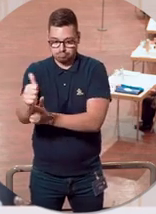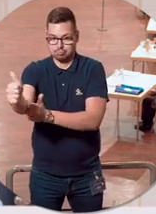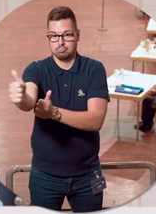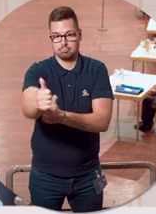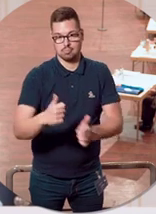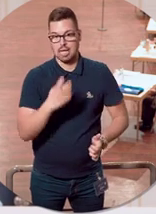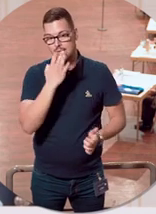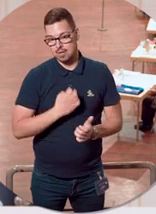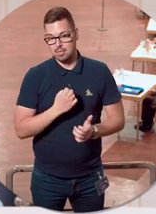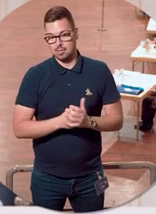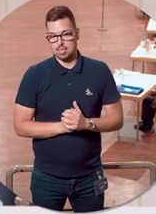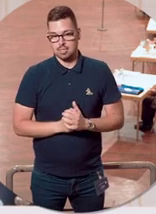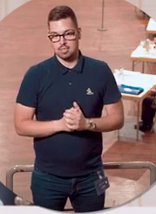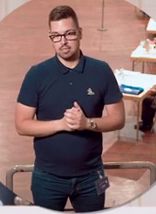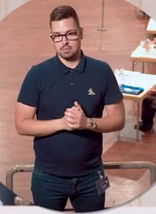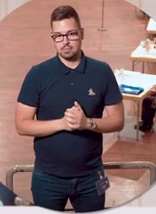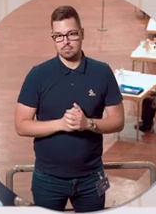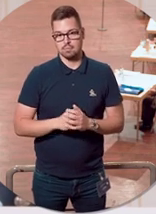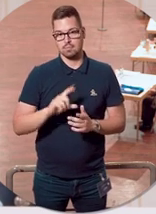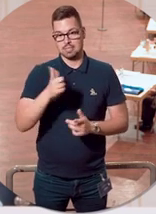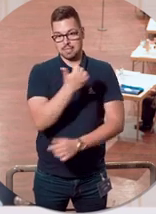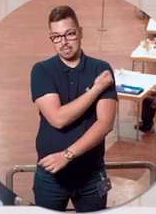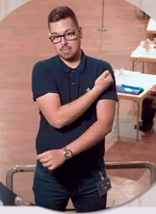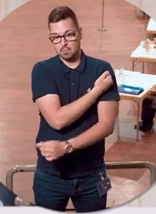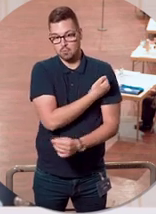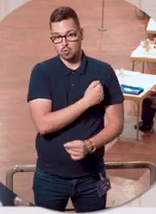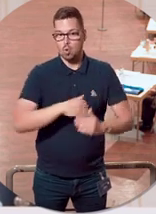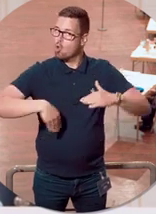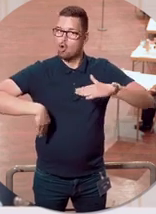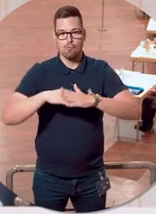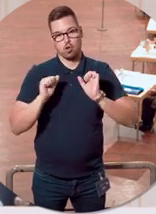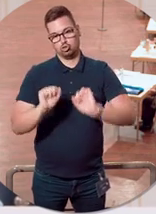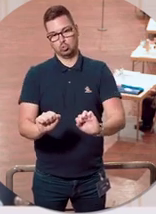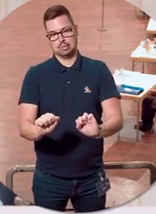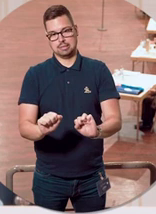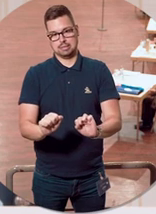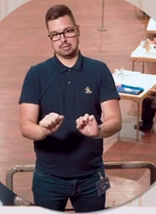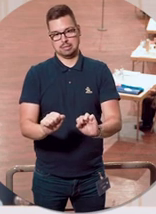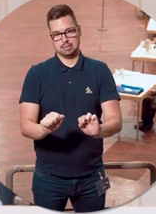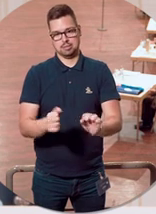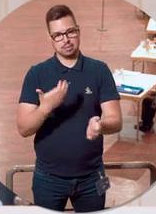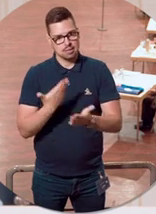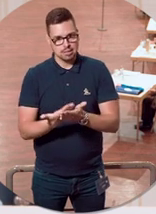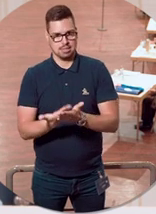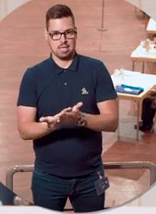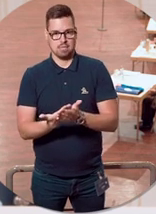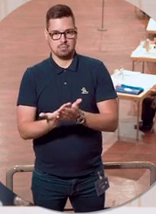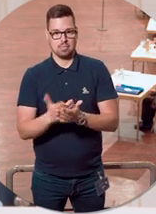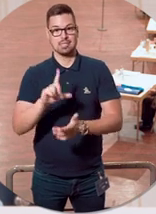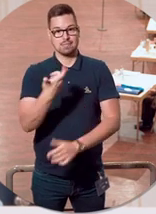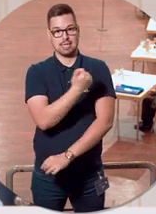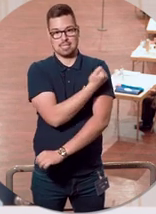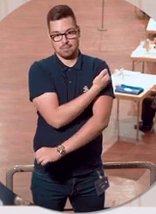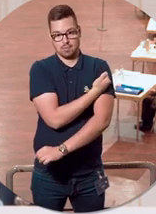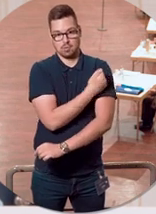gerade wenn es um die Varianten geht, eben die Zweitimpfung erst den richtigen Schutz bringt. Bei der Zweitimpfung, meine Damen und Herren, führen wir die Rangliste